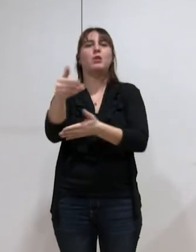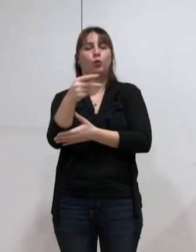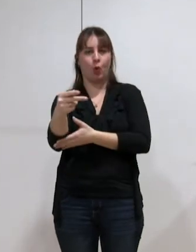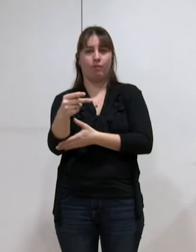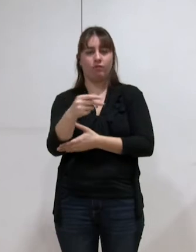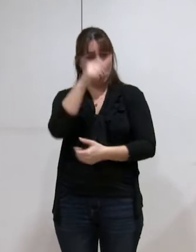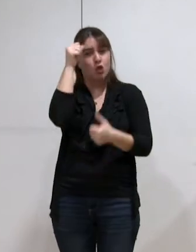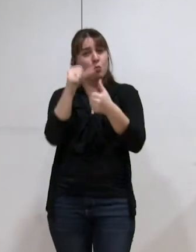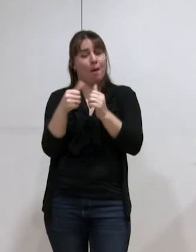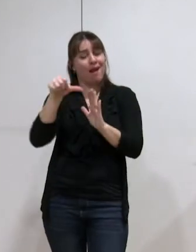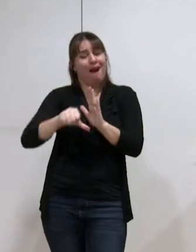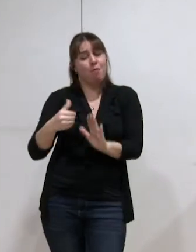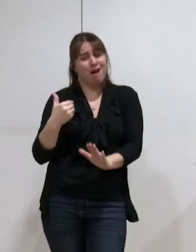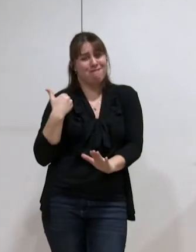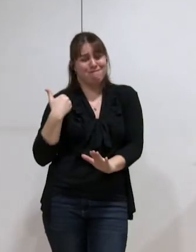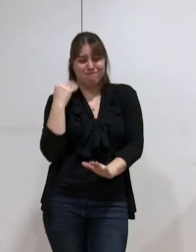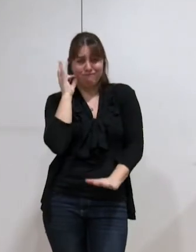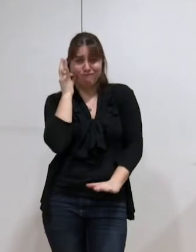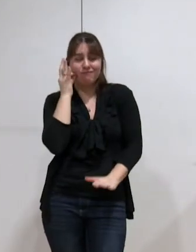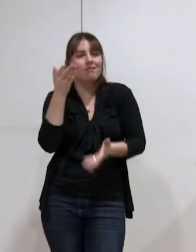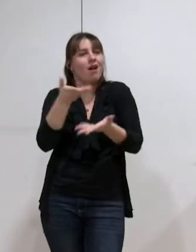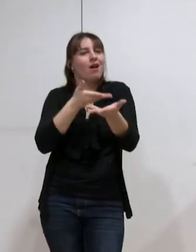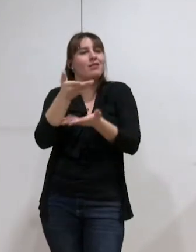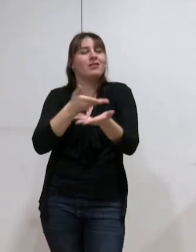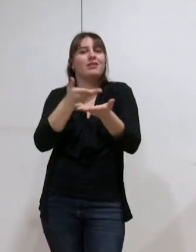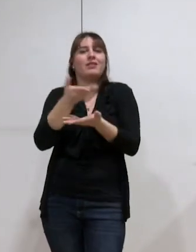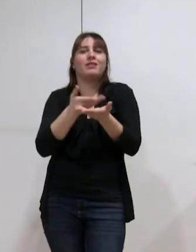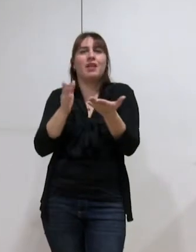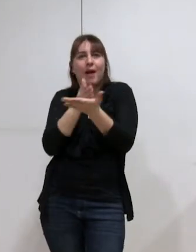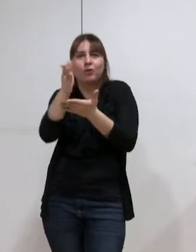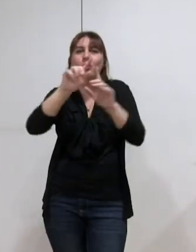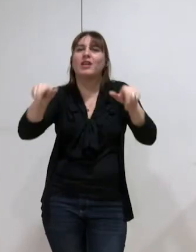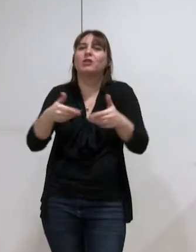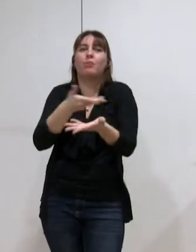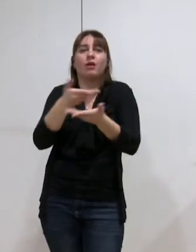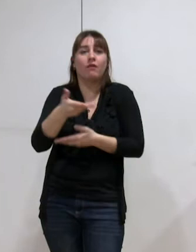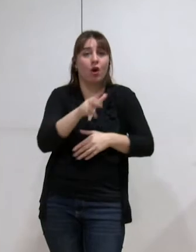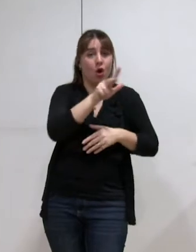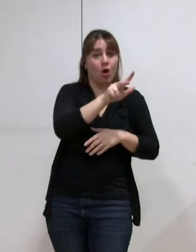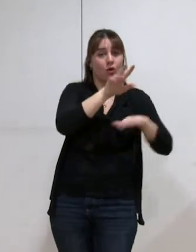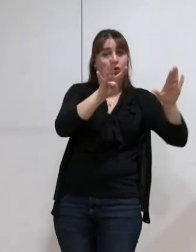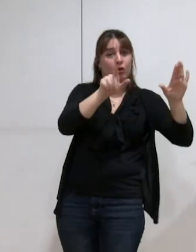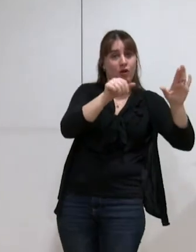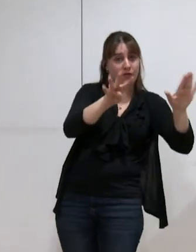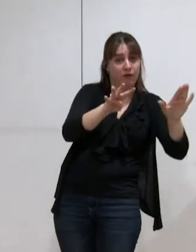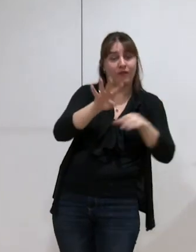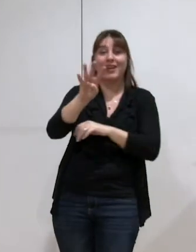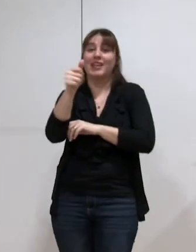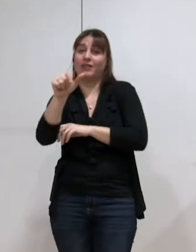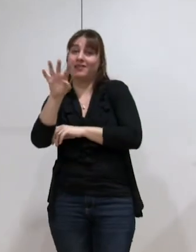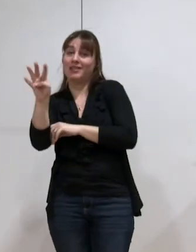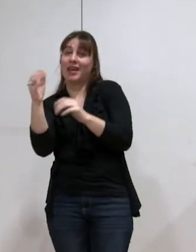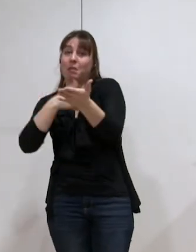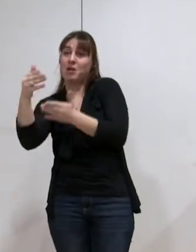me rappelle qu'il y a à peine un mois, lors du débat d'orientation budgétaire, on était entre 39,9 et 41,4.